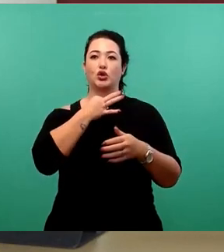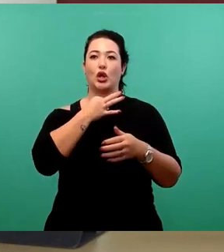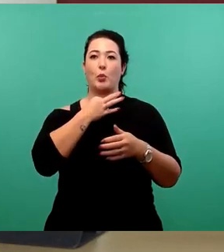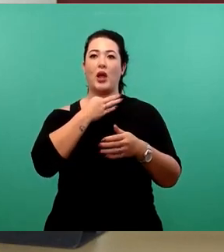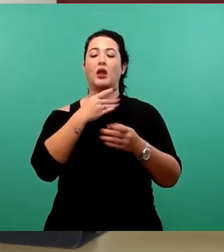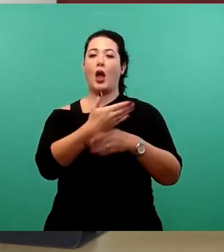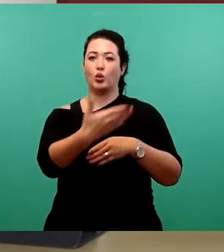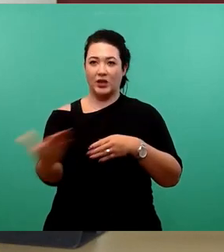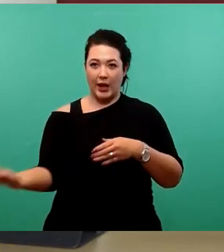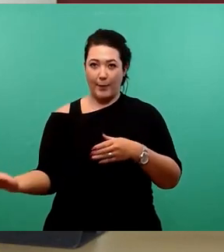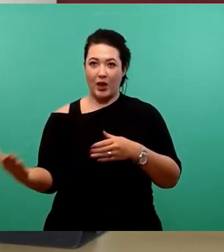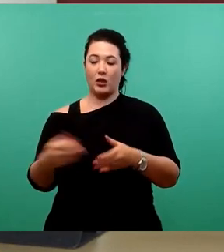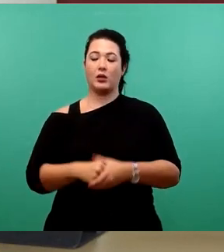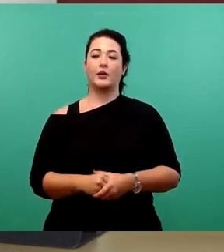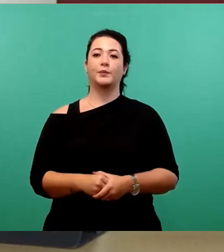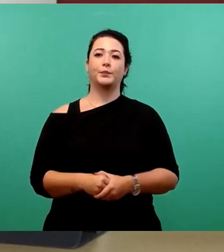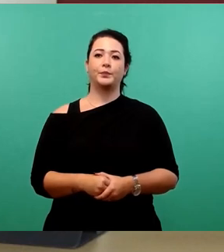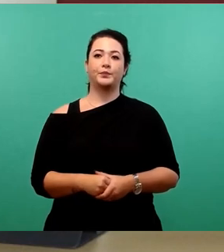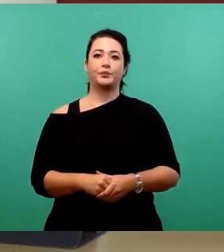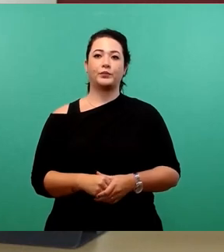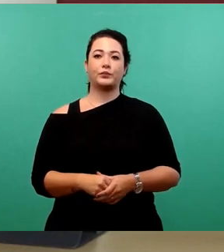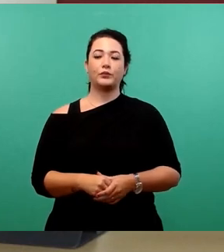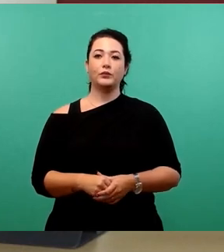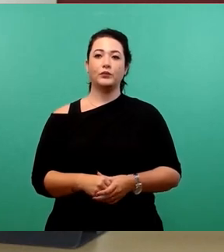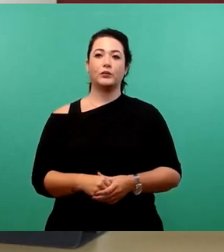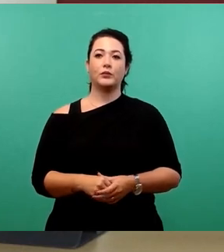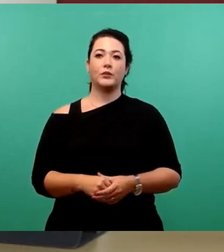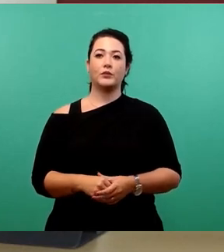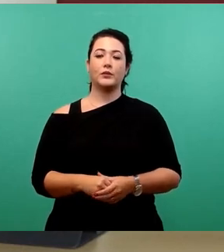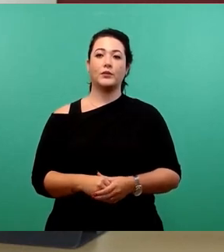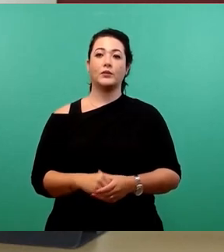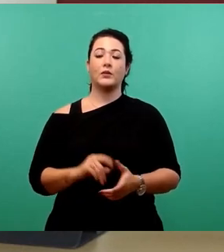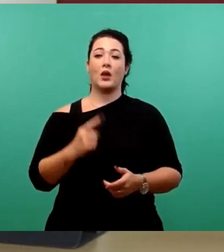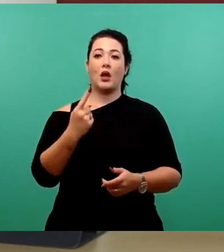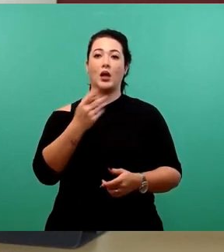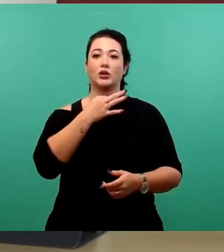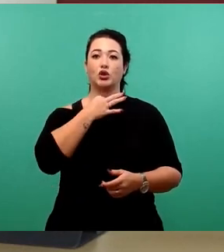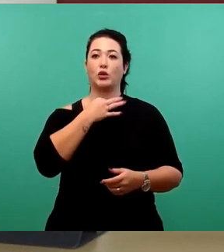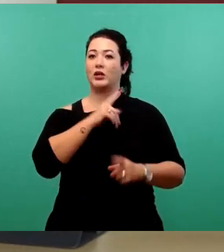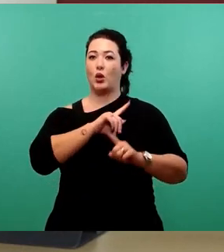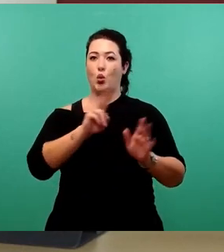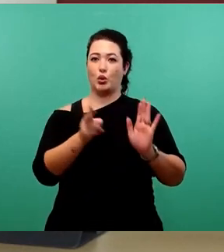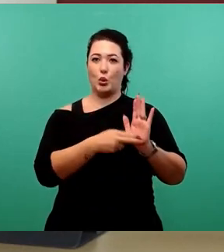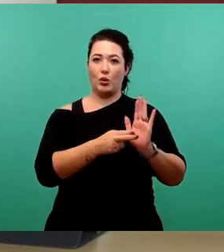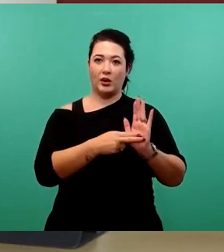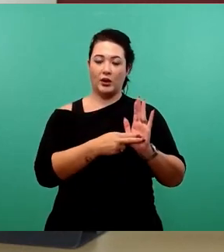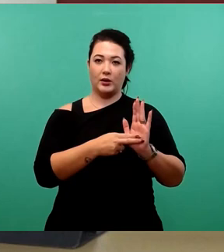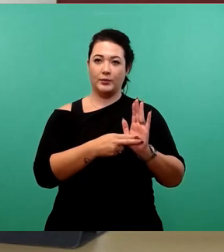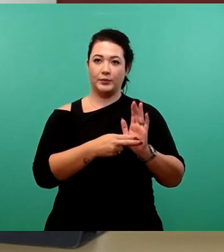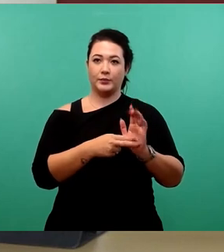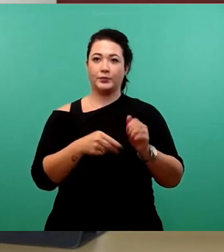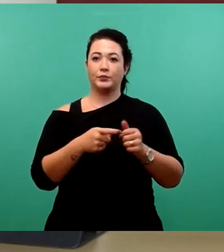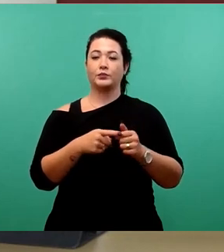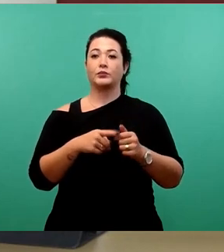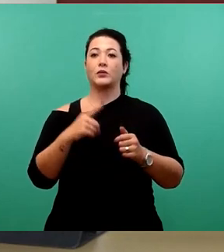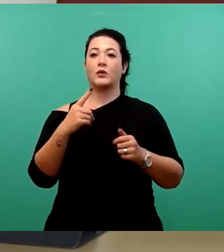worden. Und eine Stimme ist ungültig. Eine Person hat